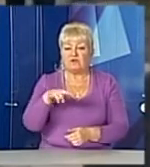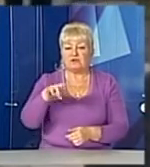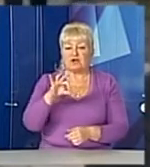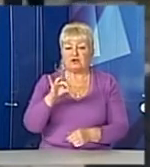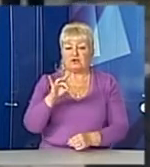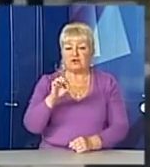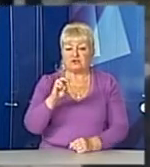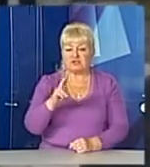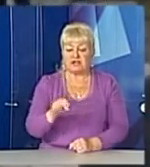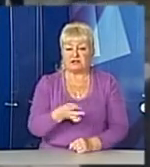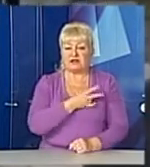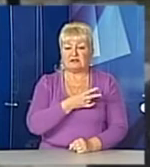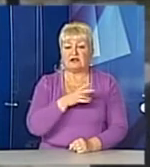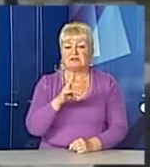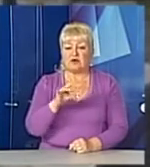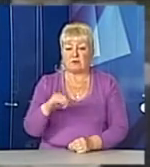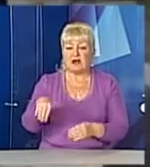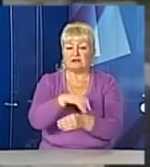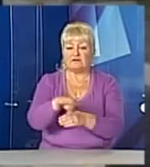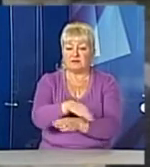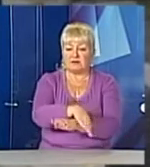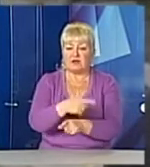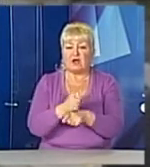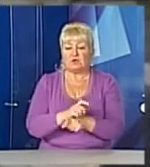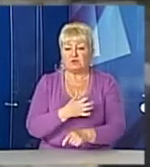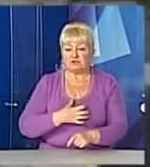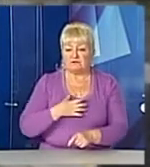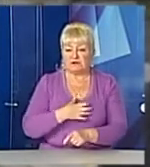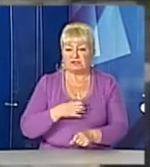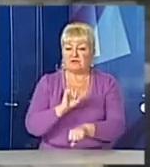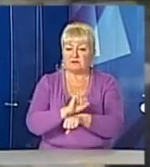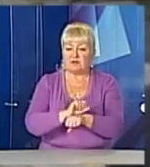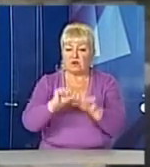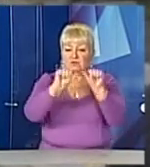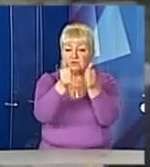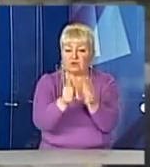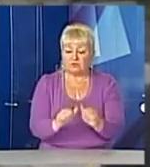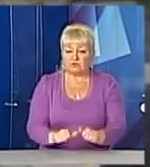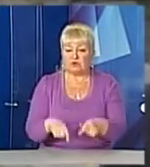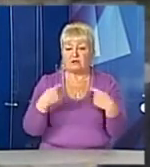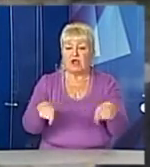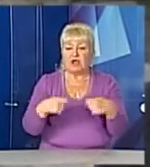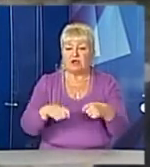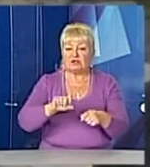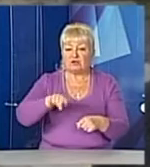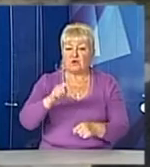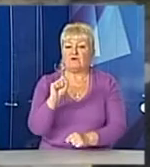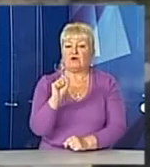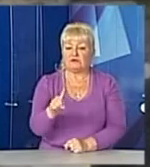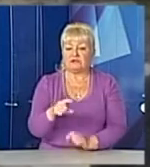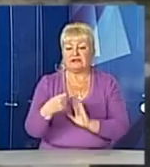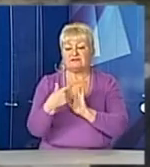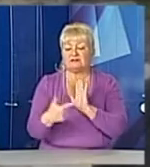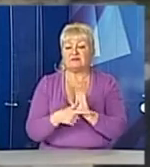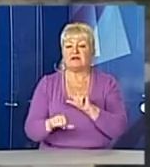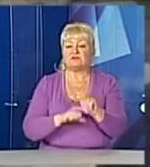Снязя, Романа, 4 Вірменська, 13 Важливий балкон зі скульптурами і Торгова, 11. І в 2017 році ми